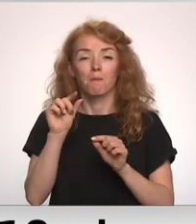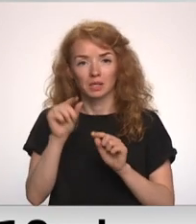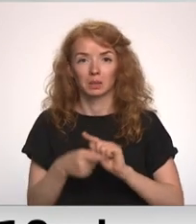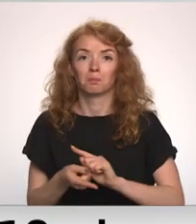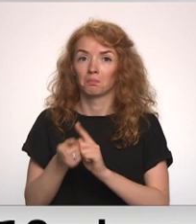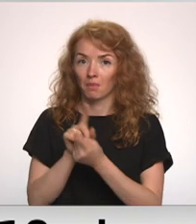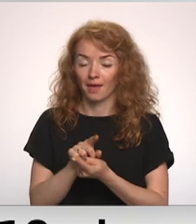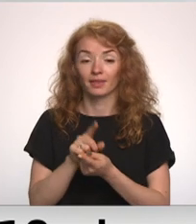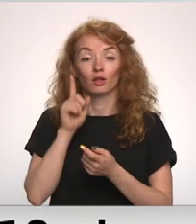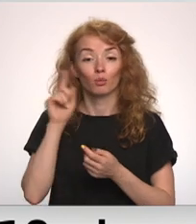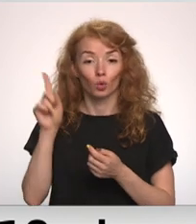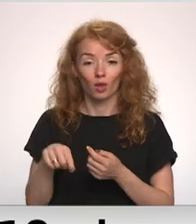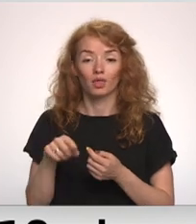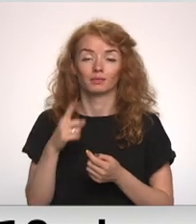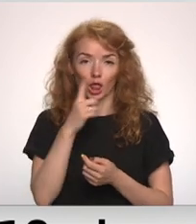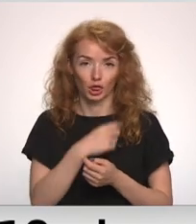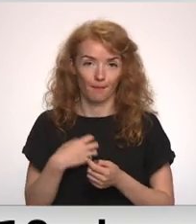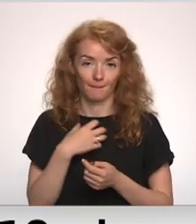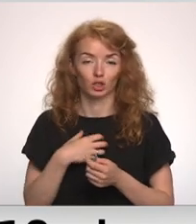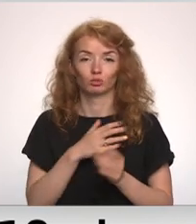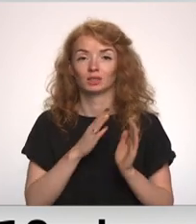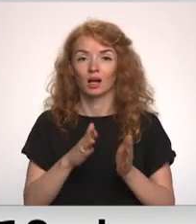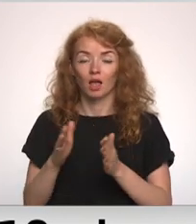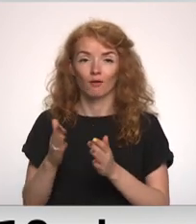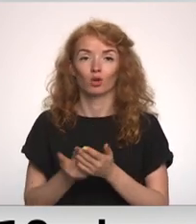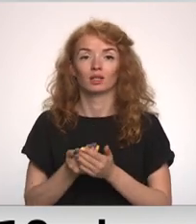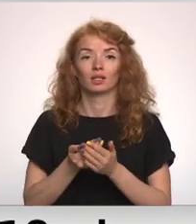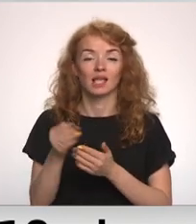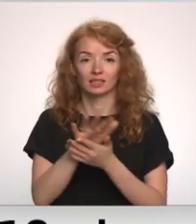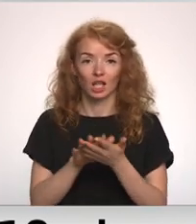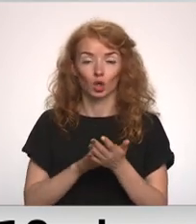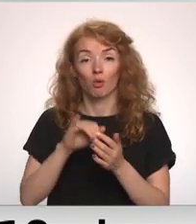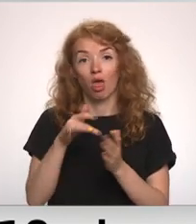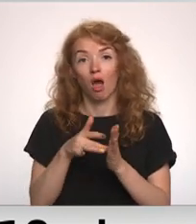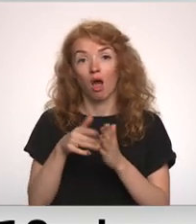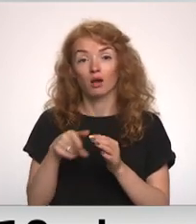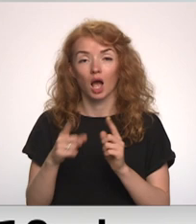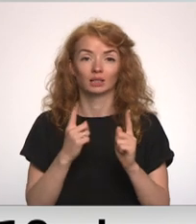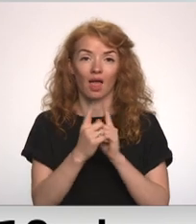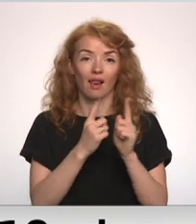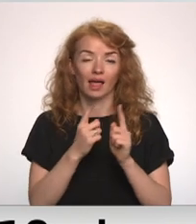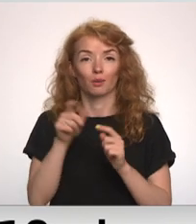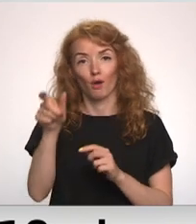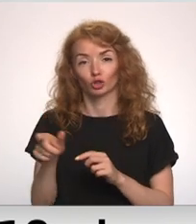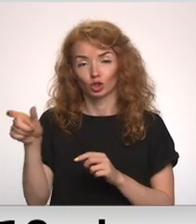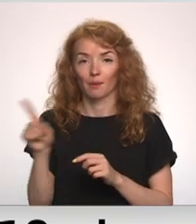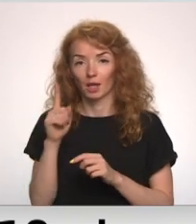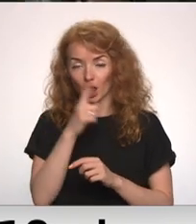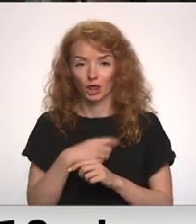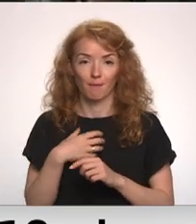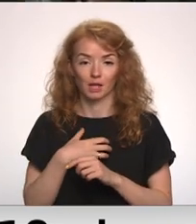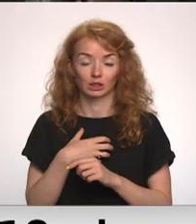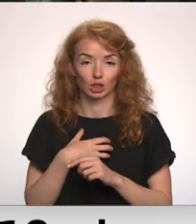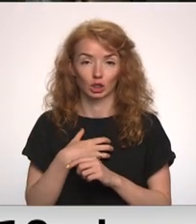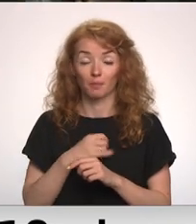mainīt. Protams, būtu nepieciešams sagatavot iesniegumu, ja kāds no tiem reisiem būtu pasažieriem nepieciešams, ko mēs noteikti izvērtēsim.